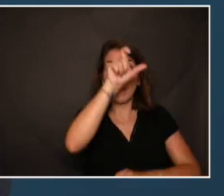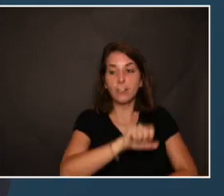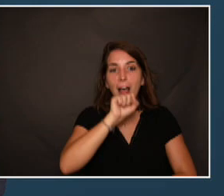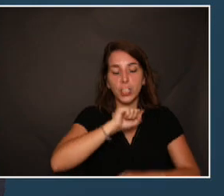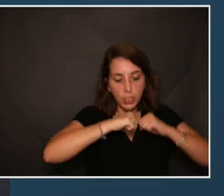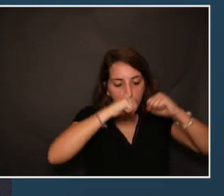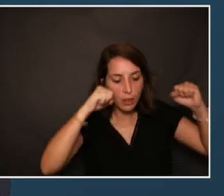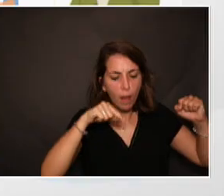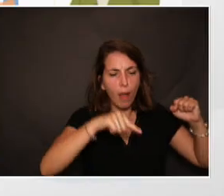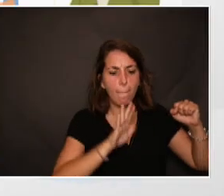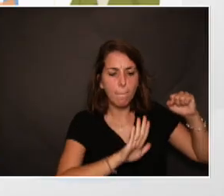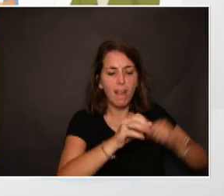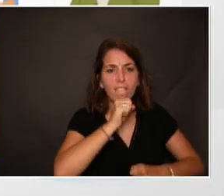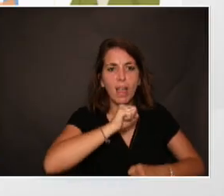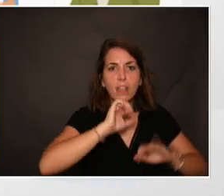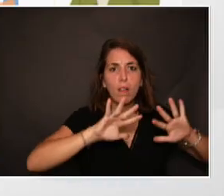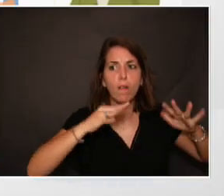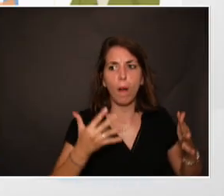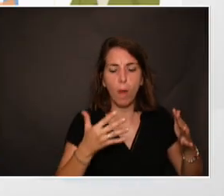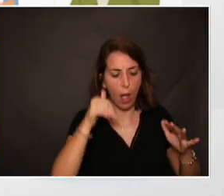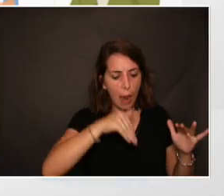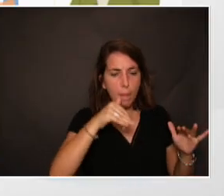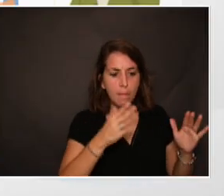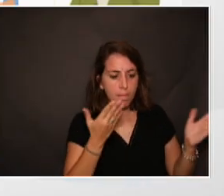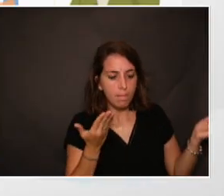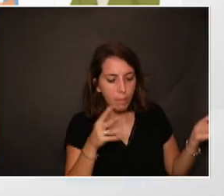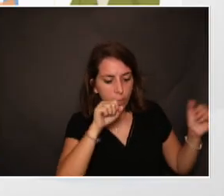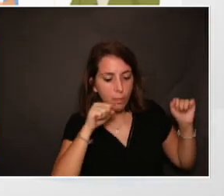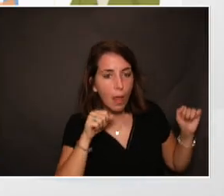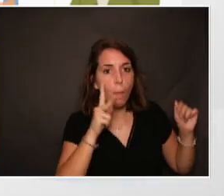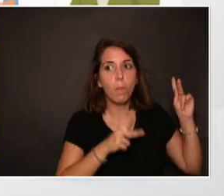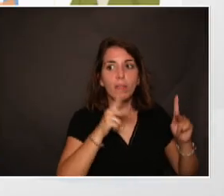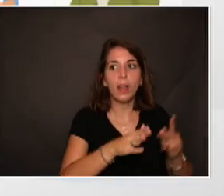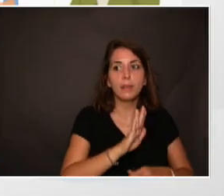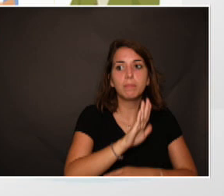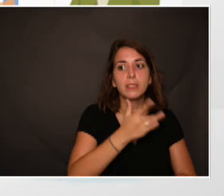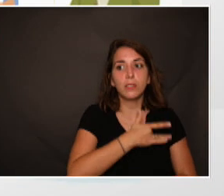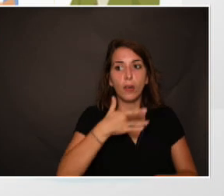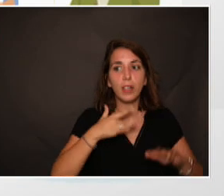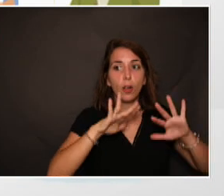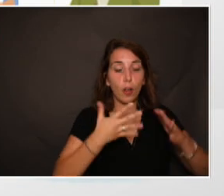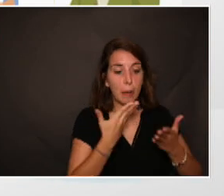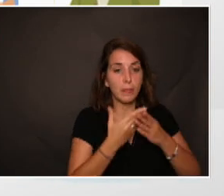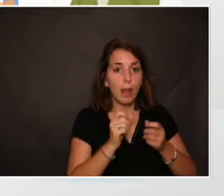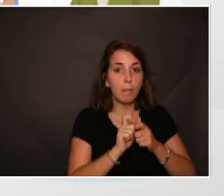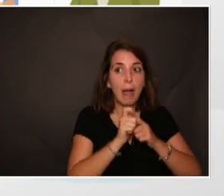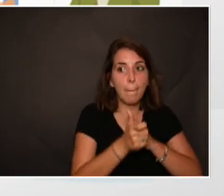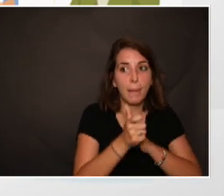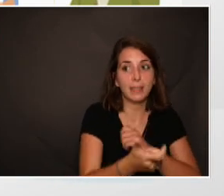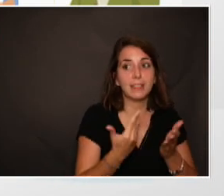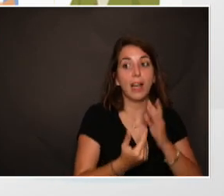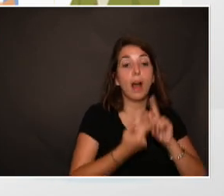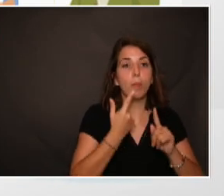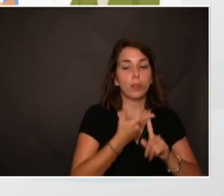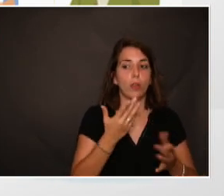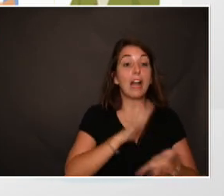qualité de son vieillissement pour savoir effectivement s'il vieillit bien. et c'est surtout ça qui sera important plutôt que son âge